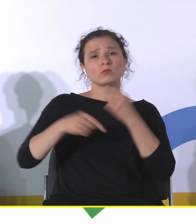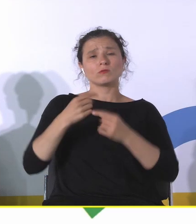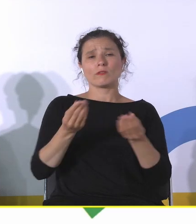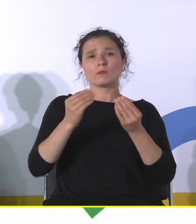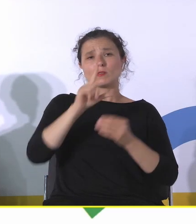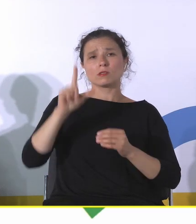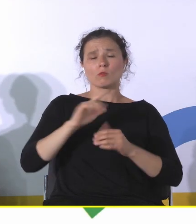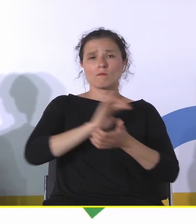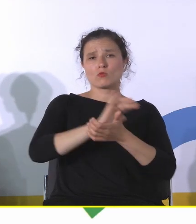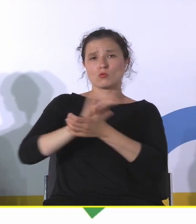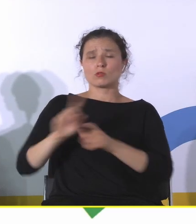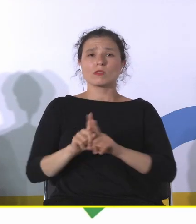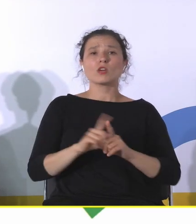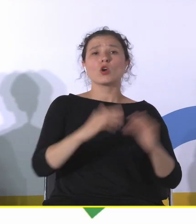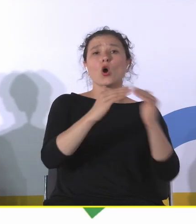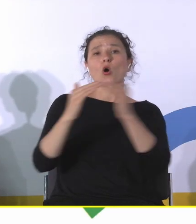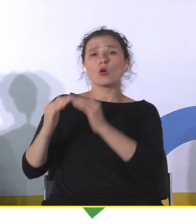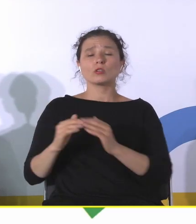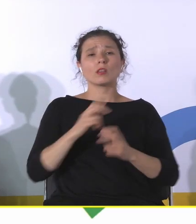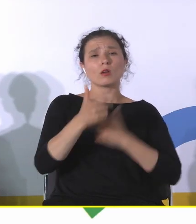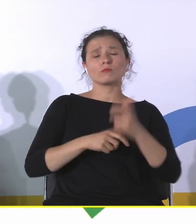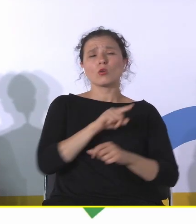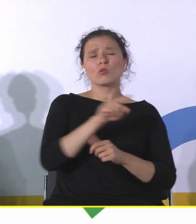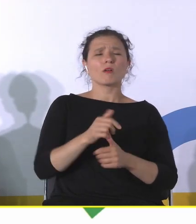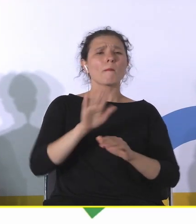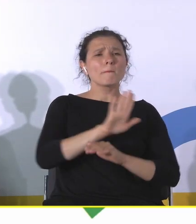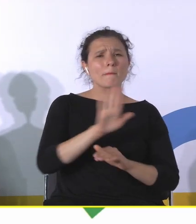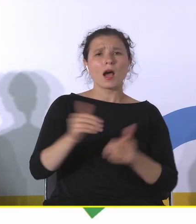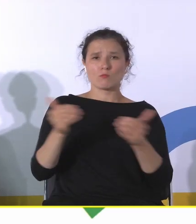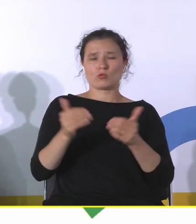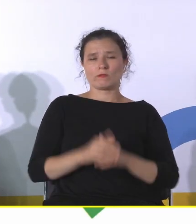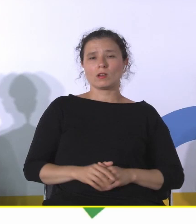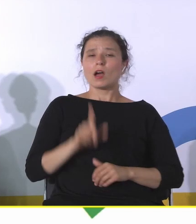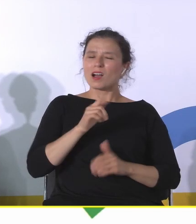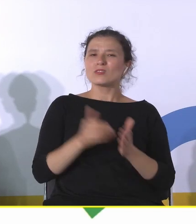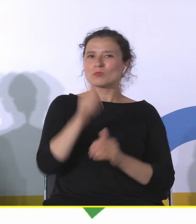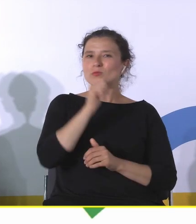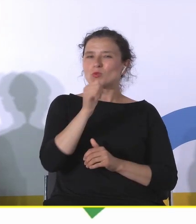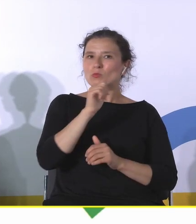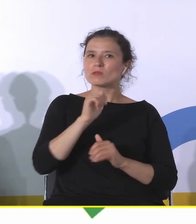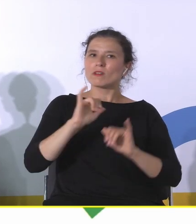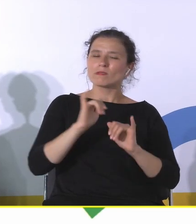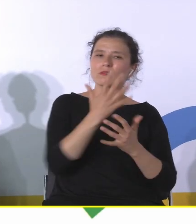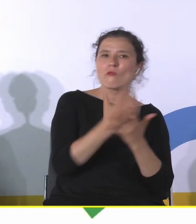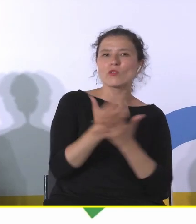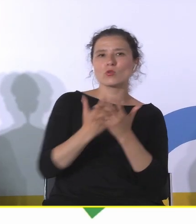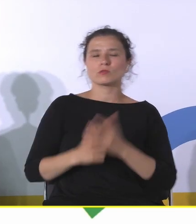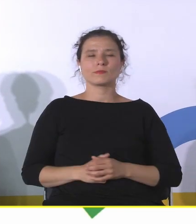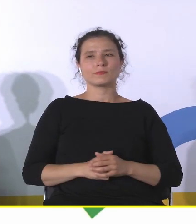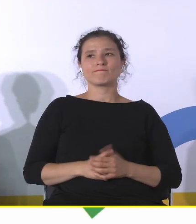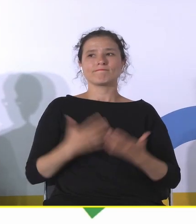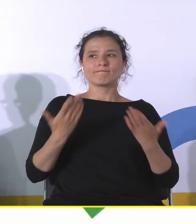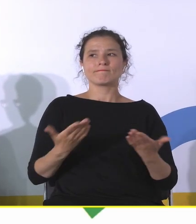osiedla robotnicze, to wszystko ma ogromny potencjał, tylko oczywiście trzeba spróbować to wykorzystać. No więc pozostaje się mieć